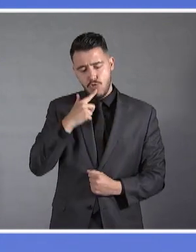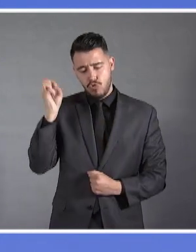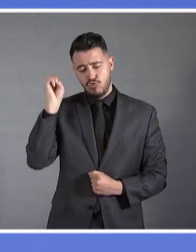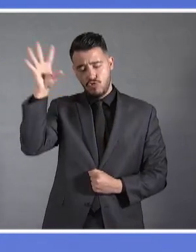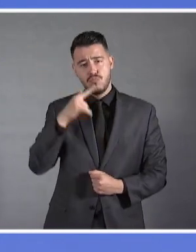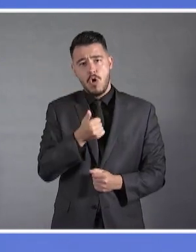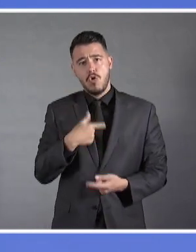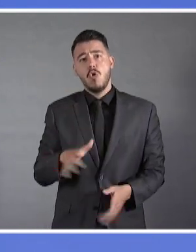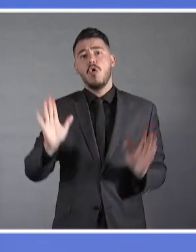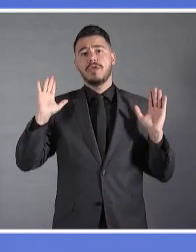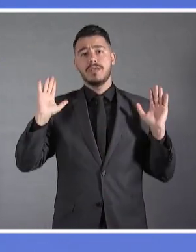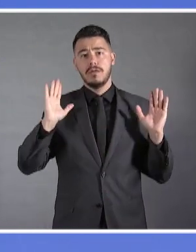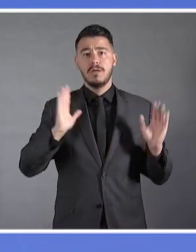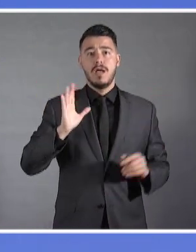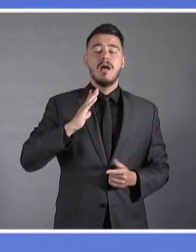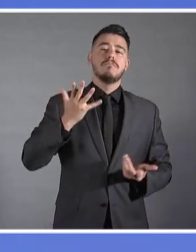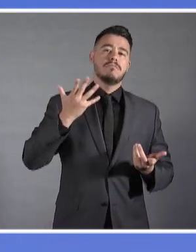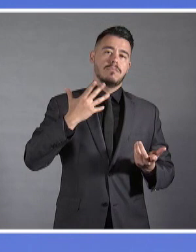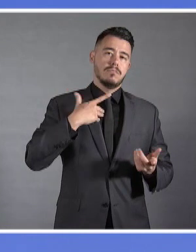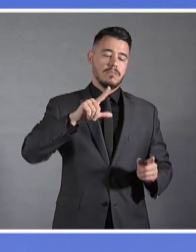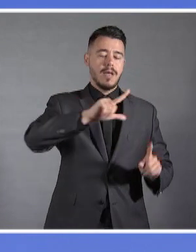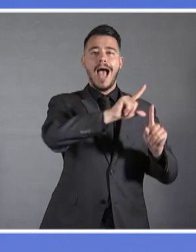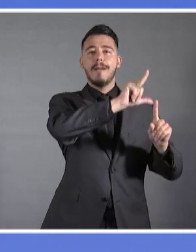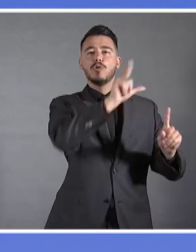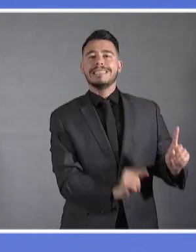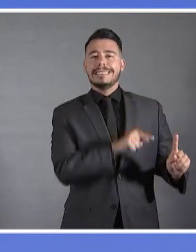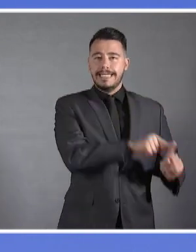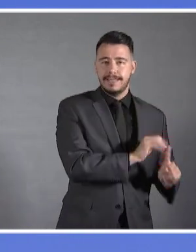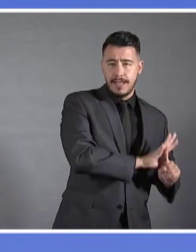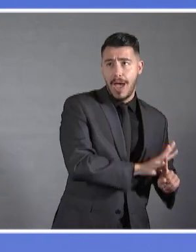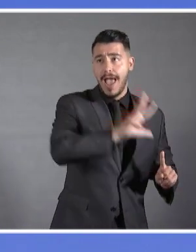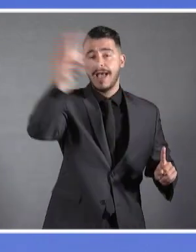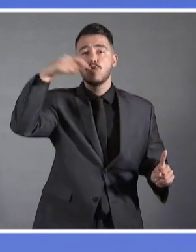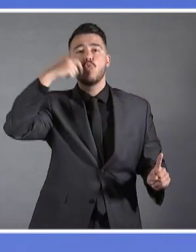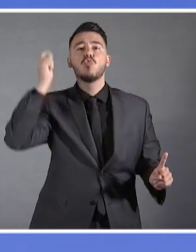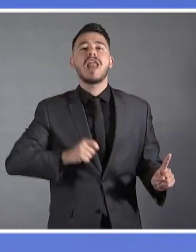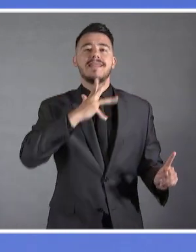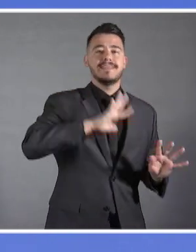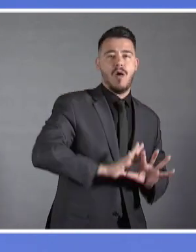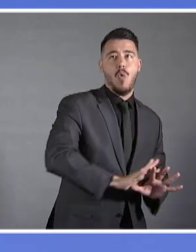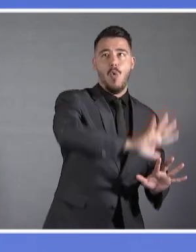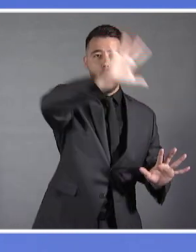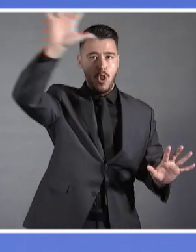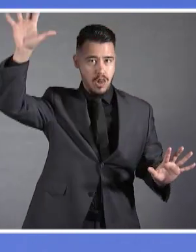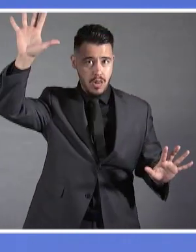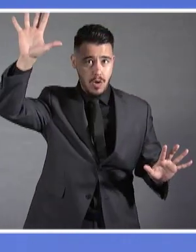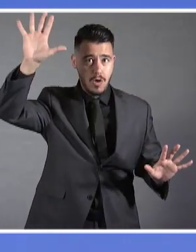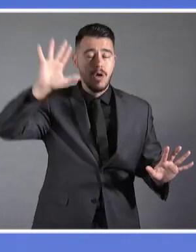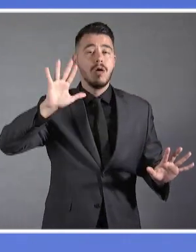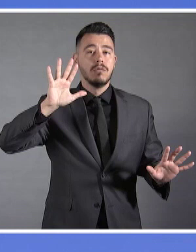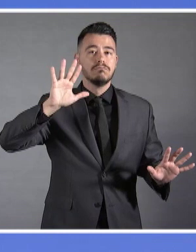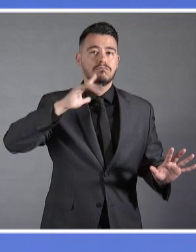αστάθειος εκτείνεται από την Τινισία μέχρι την Ουκρανία και μέσα σε αυτό το περιβάλλον και στο κέντρο αυτού του